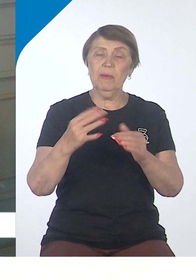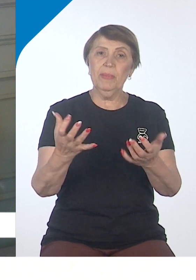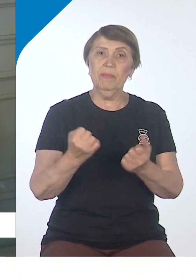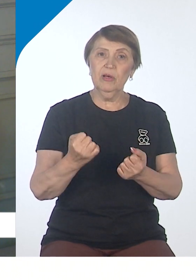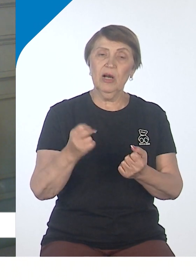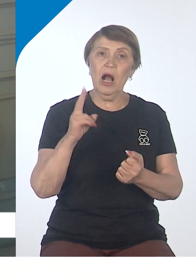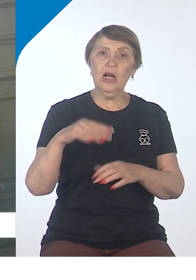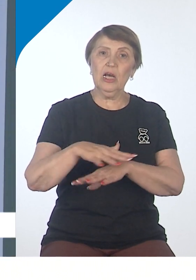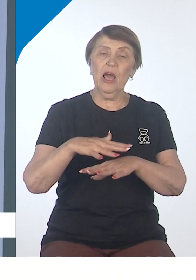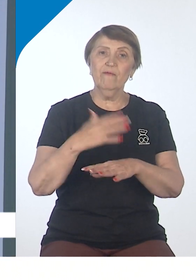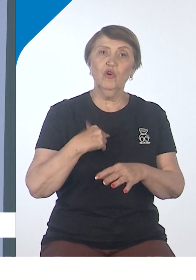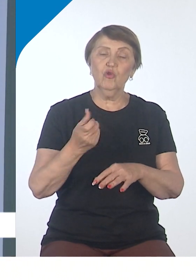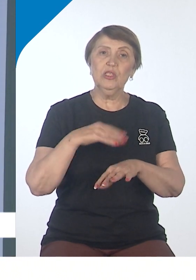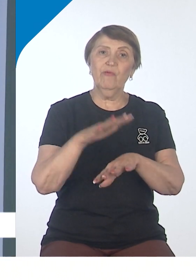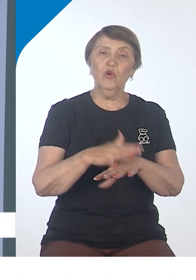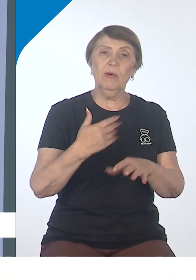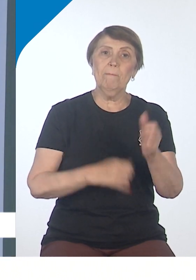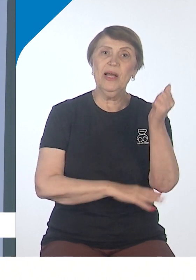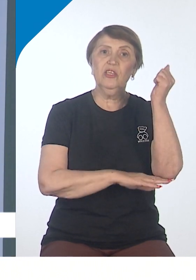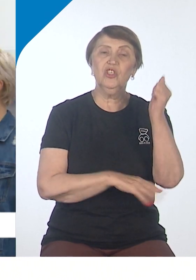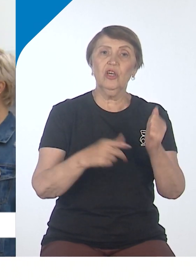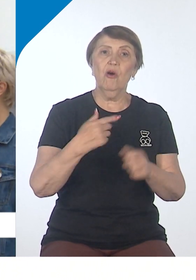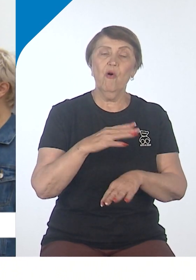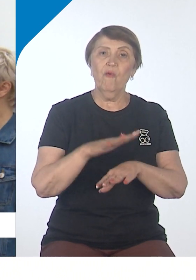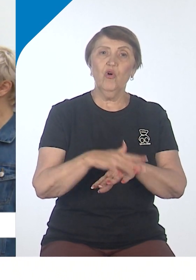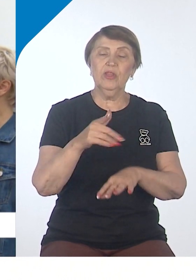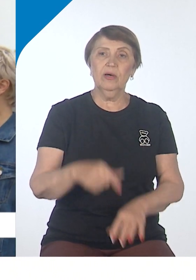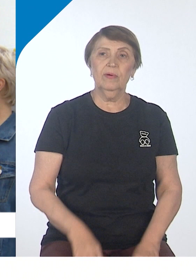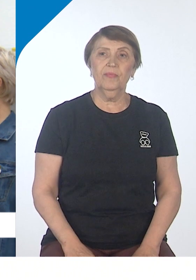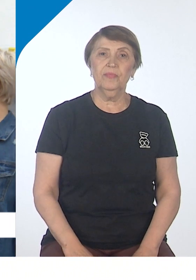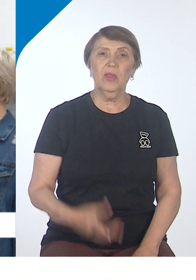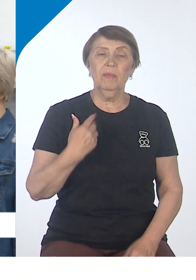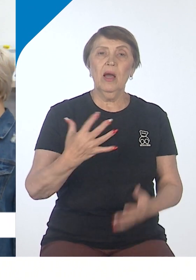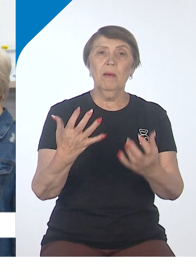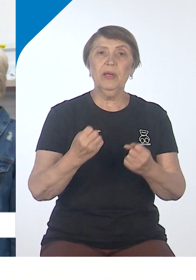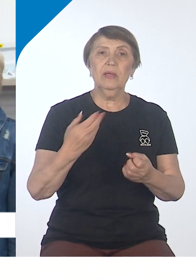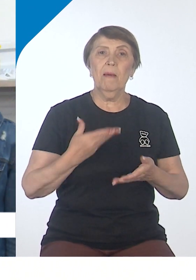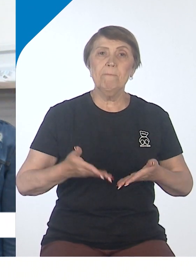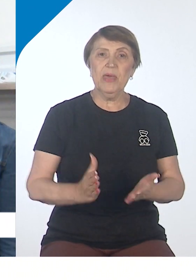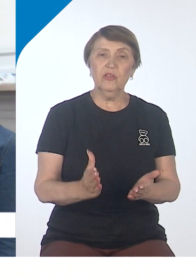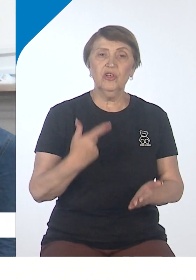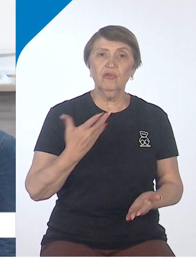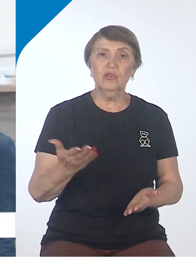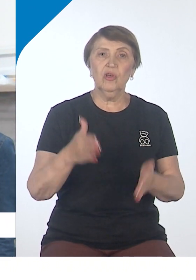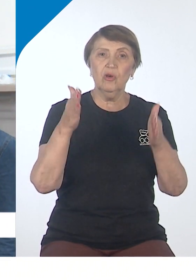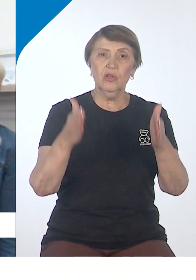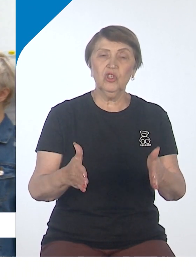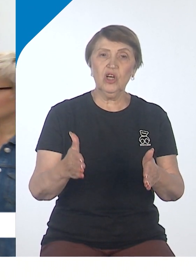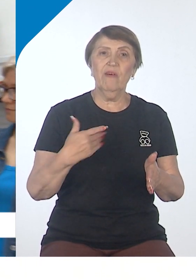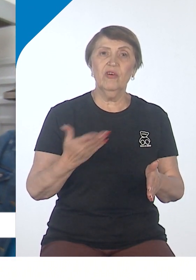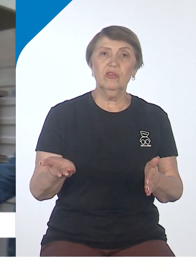поддержки малого и среднего бизнеса. При поддержке фонда мы приобрели подовые печи, расточный шкаф,